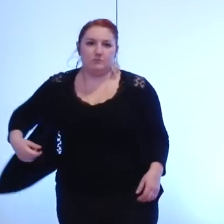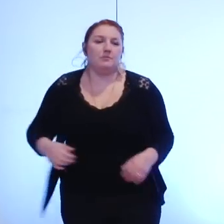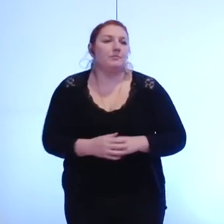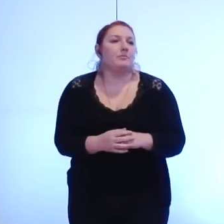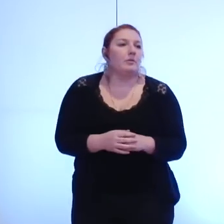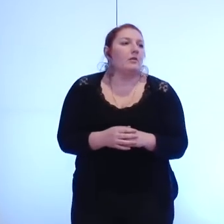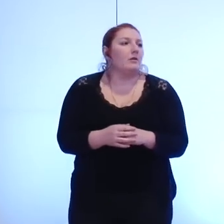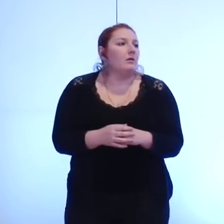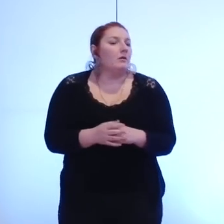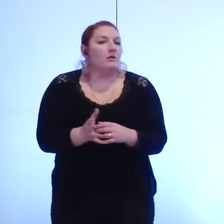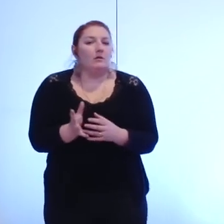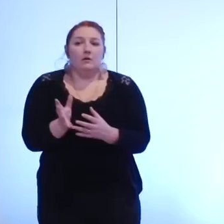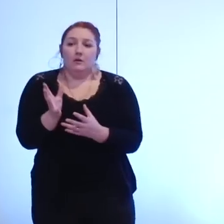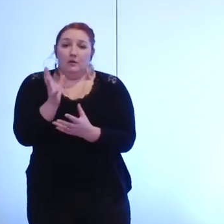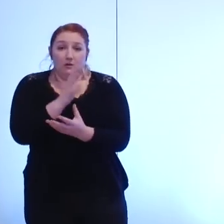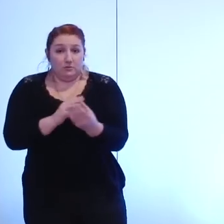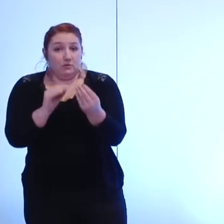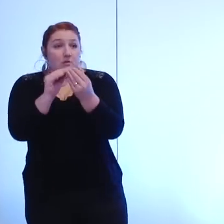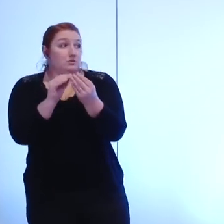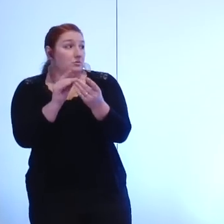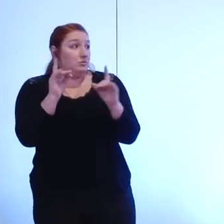exécutif départemental